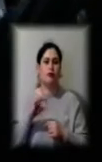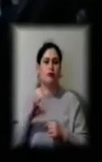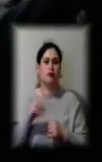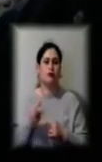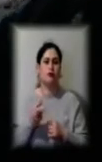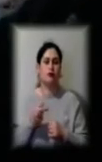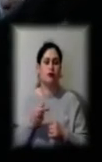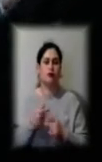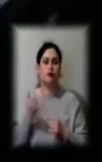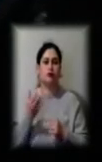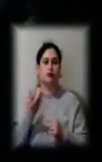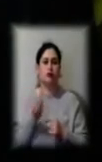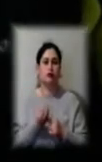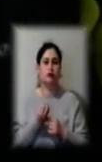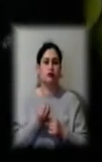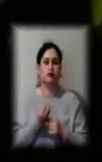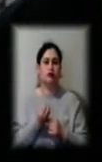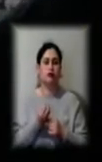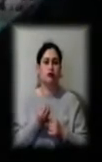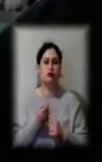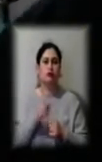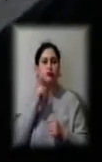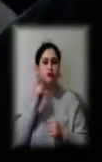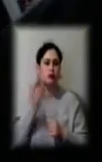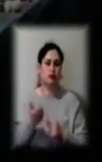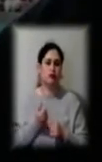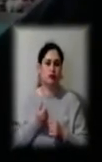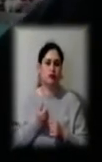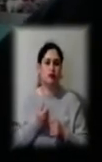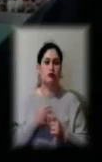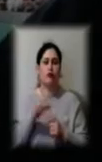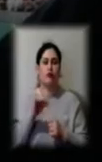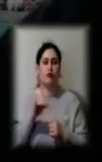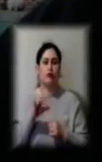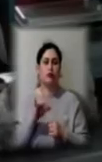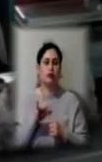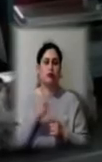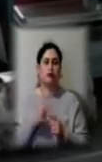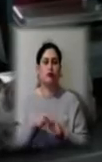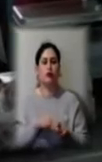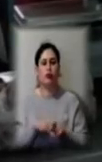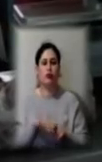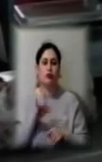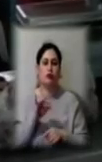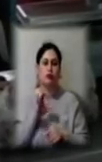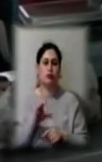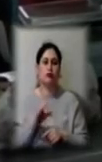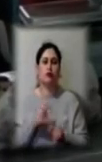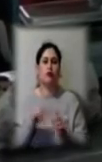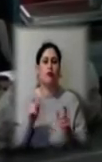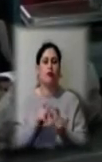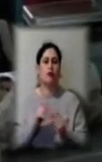зелень, овочі, огурци, редиску. Магазин вже надоїв,